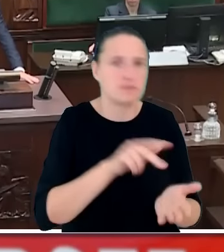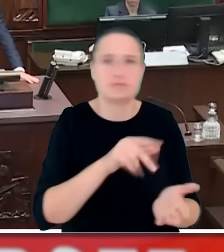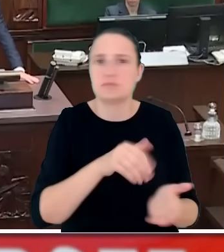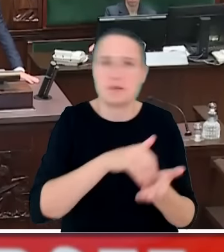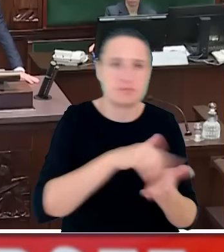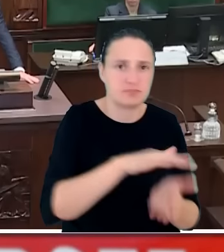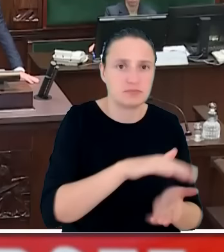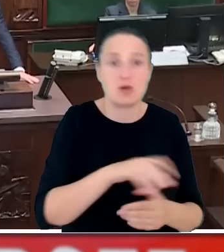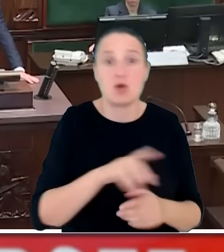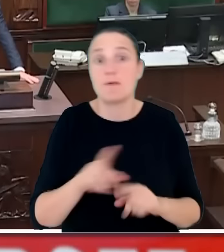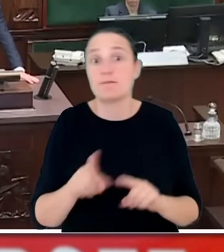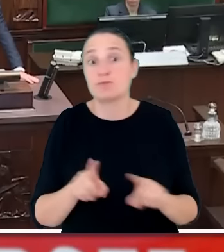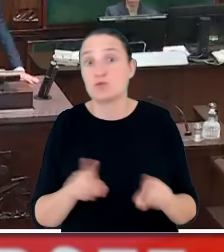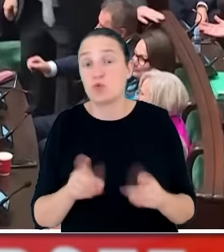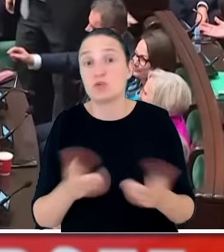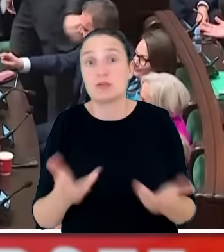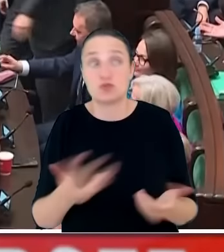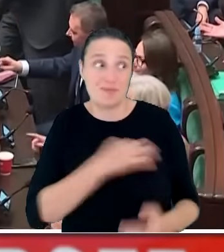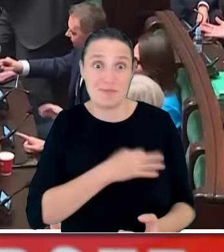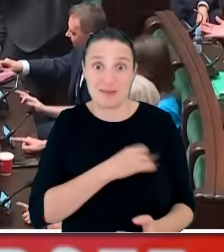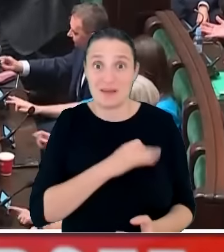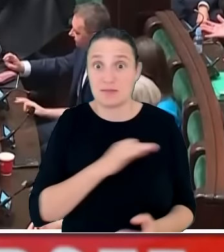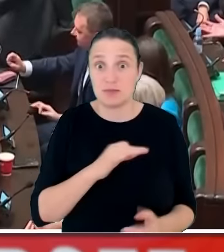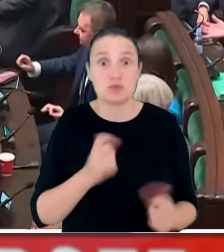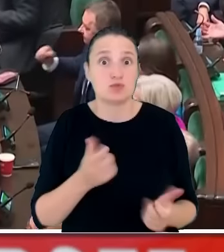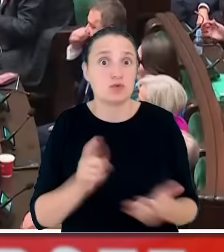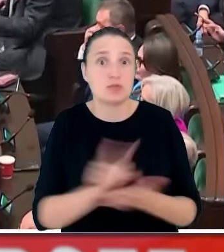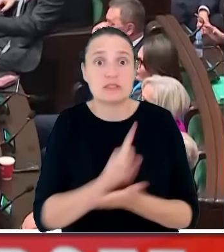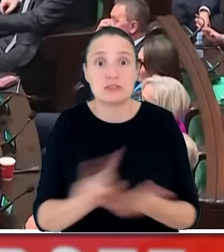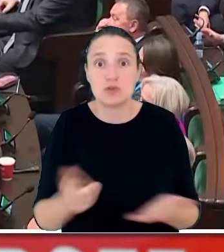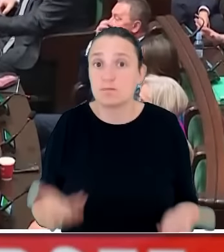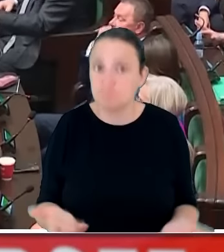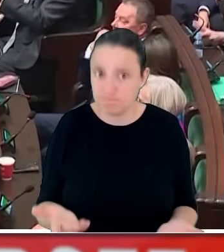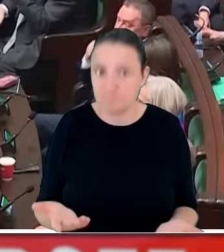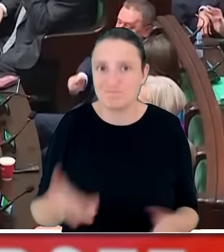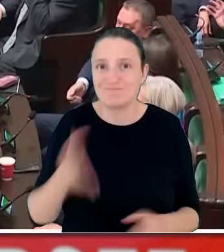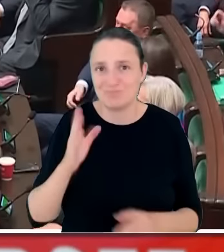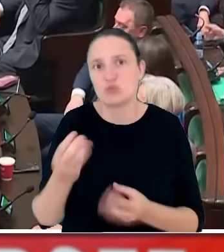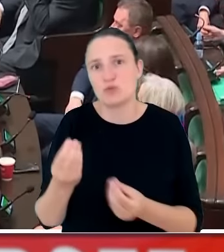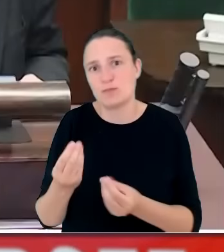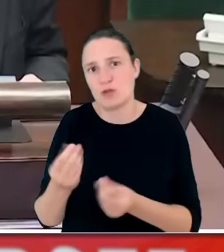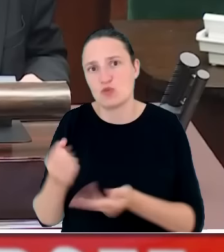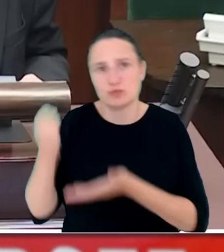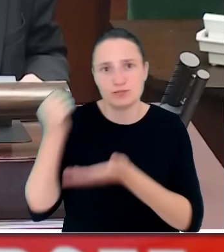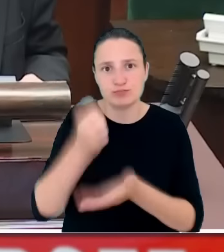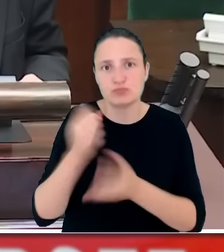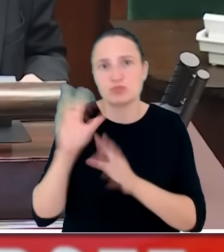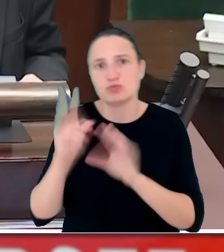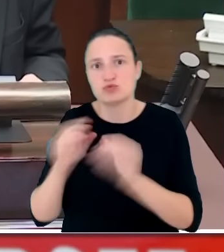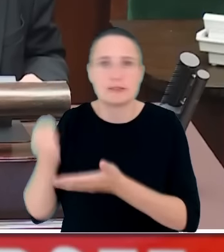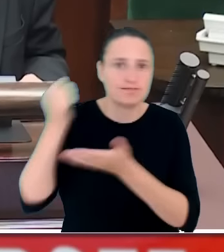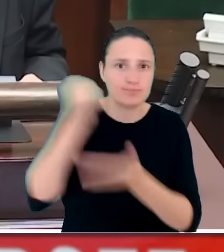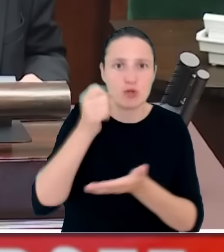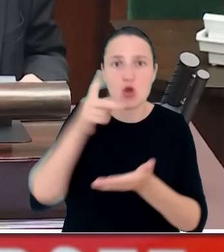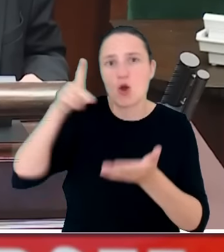czym to grozi? Dla partii oczywiście grozi to odjęciem pokaźnych pieniędzy. Czy to dotacja, czy subwencja będzie rodziło to